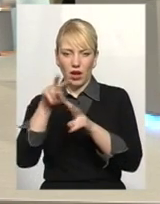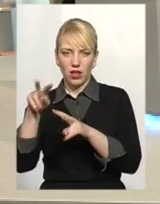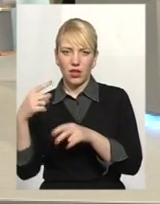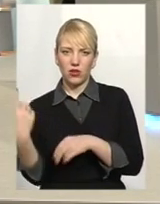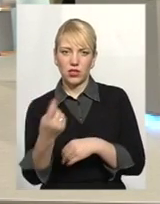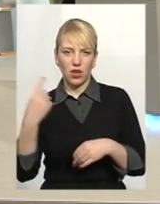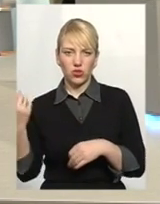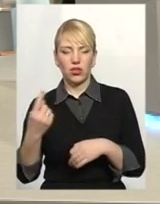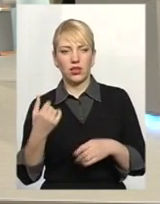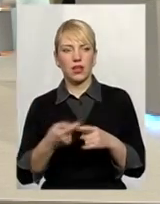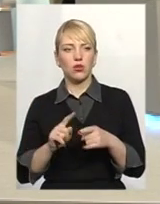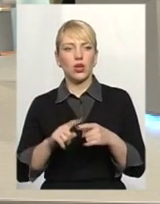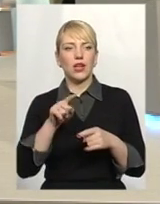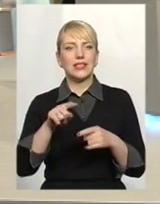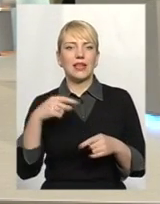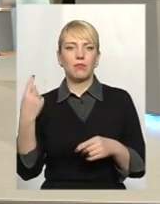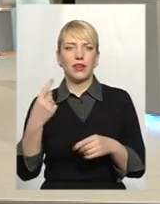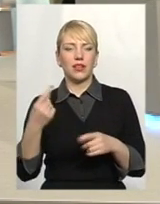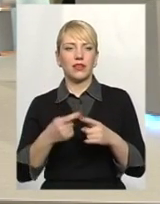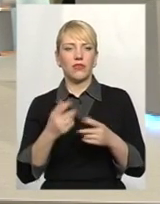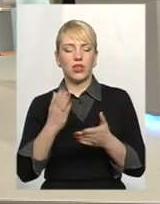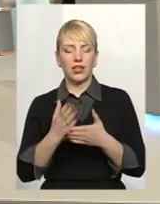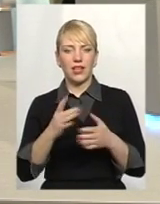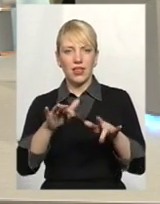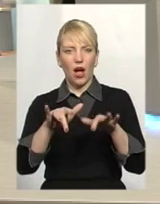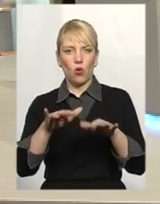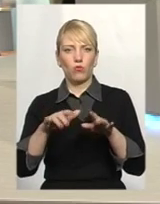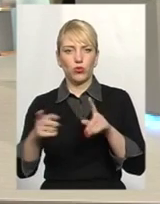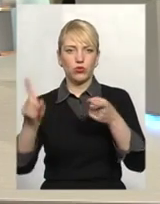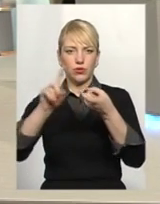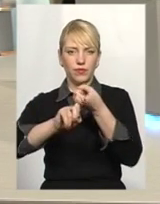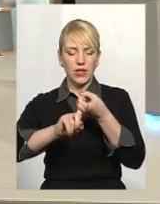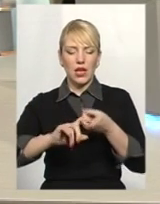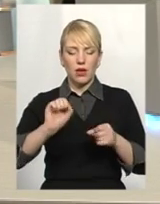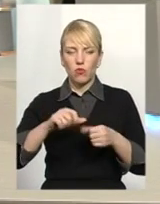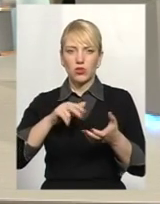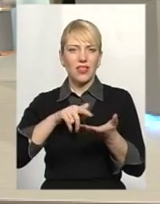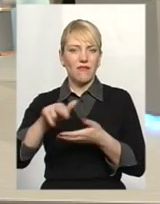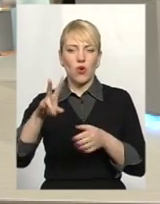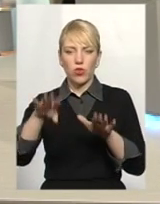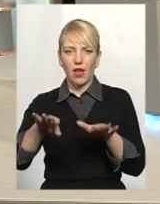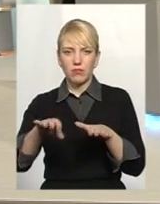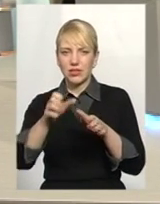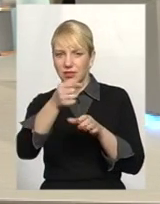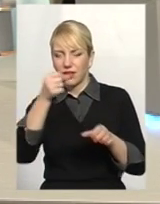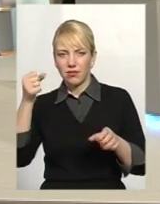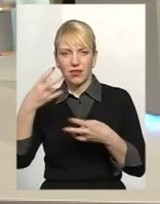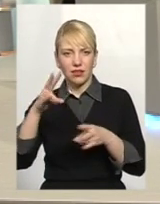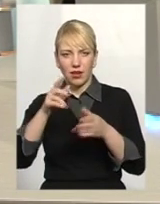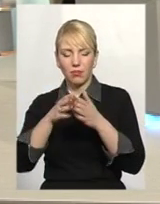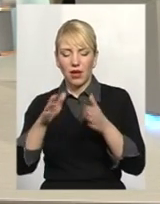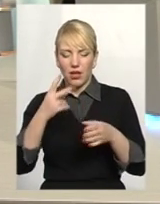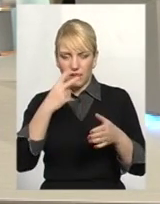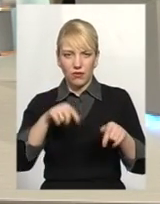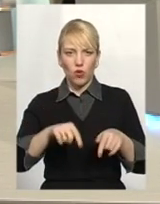прилади, вони, якби, дистанційно виведені нам на комп'ютер, і можна, не виходячи на місці, слідкувати, як даний прилад працює.